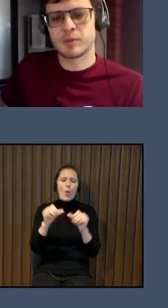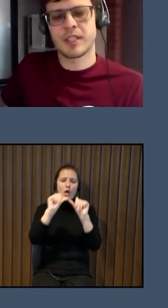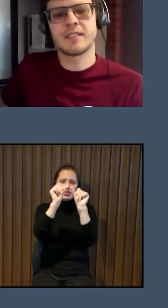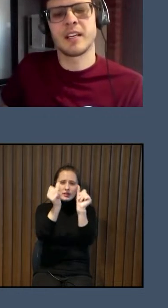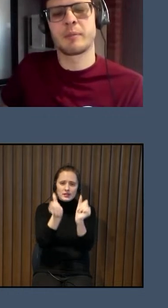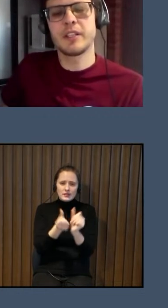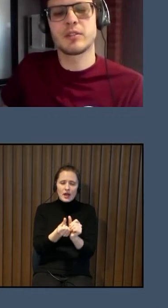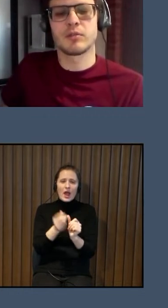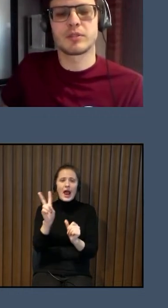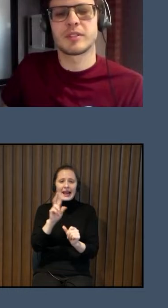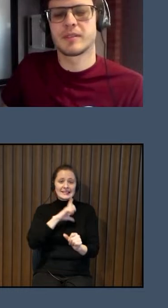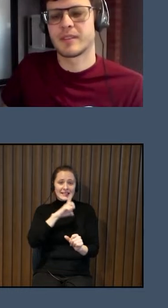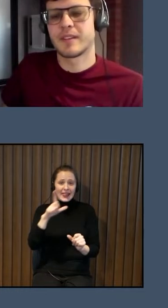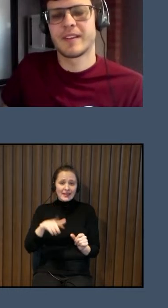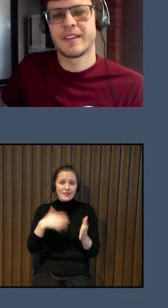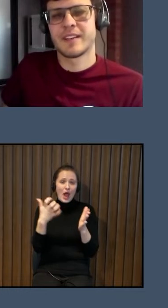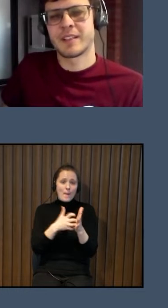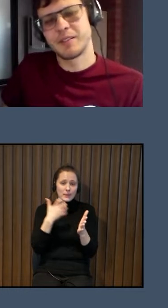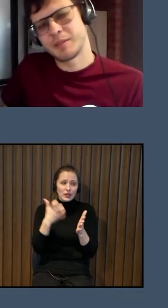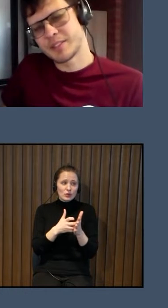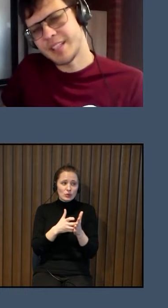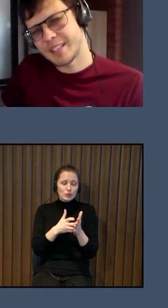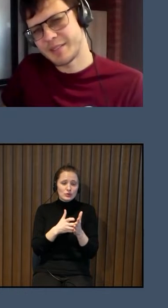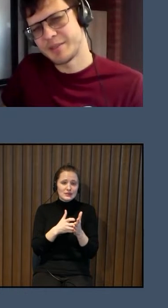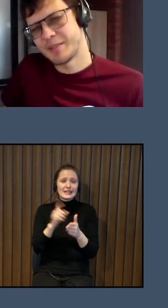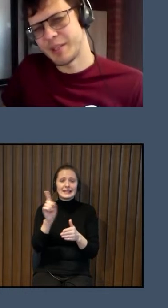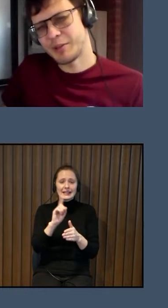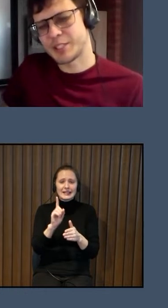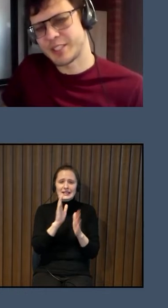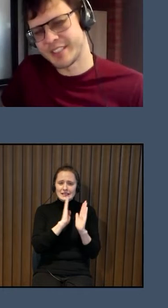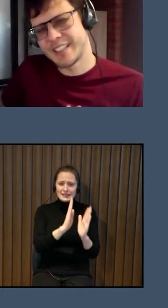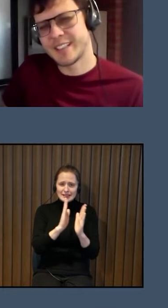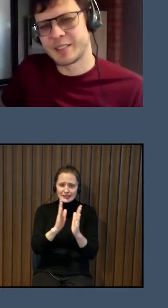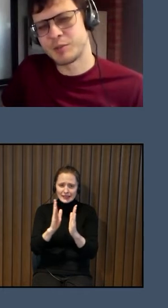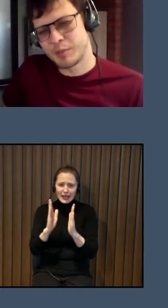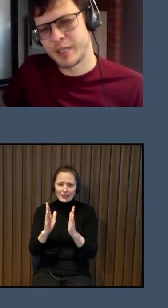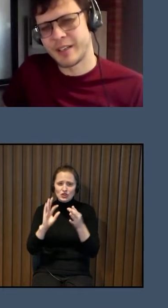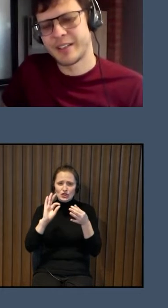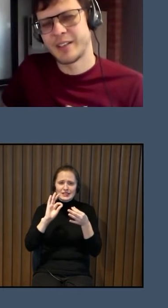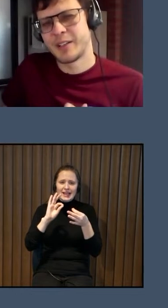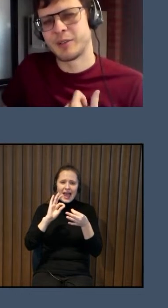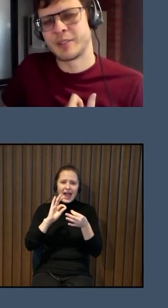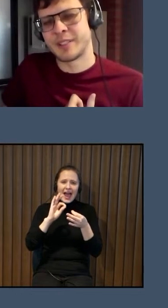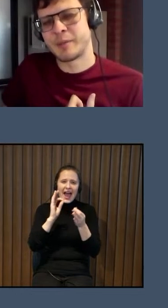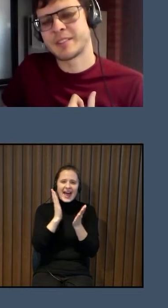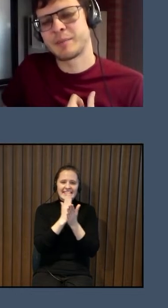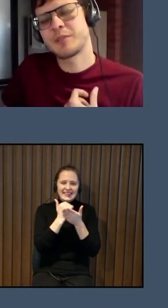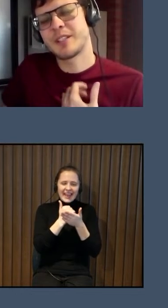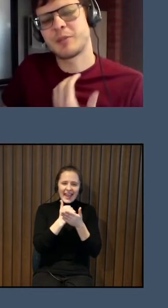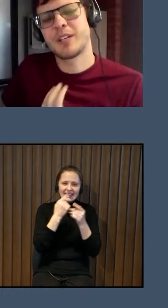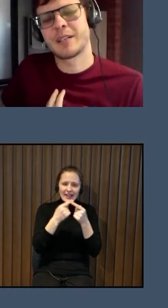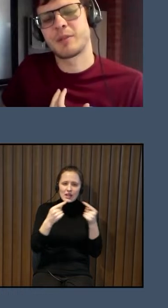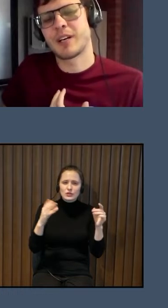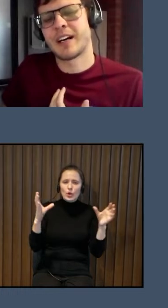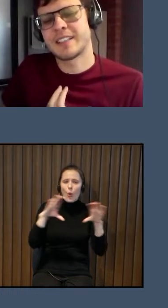kas mums Latvijā pietrūkst, ir salikt daudz ar šīs te detaļas kopā. Un mēs